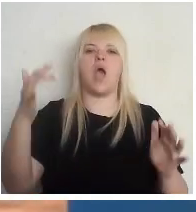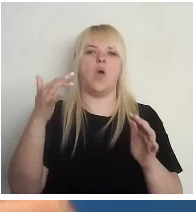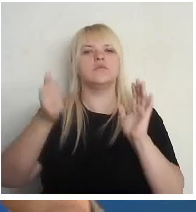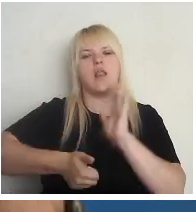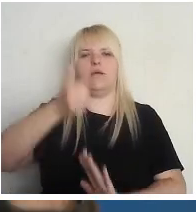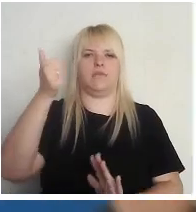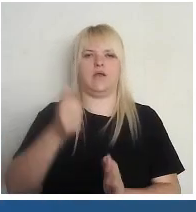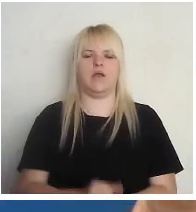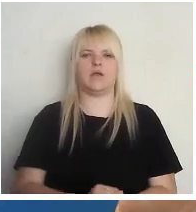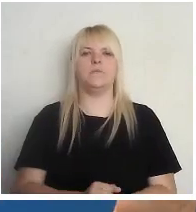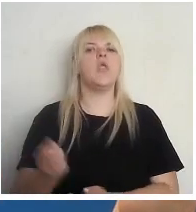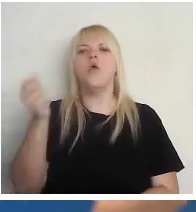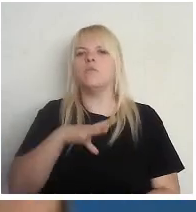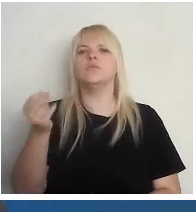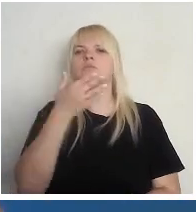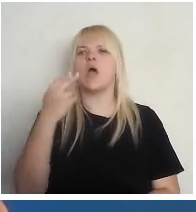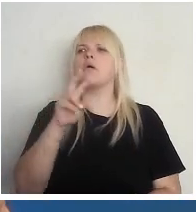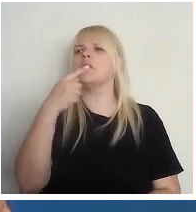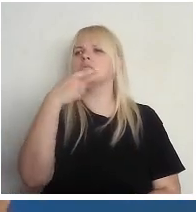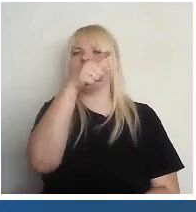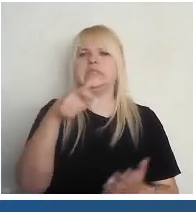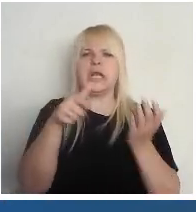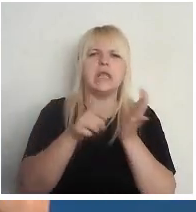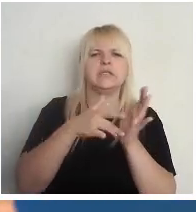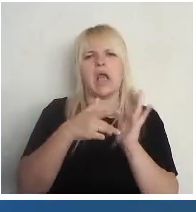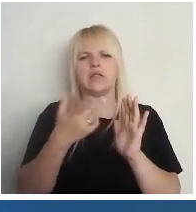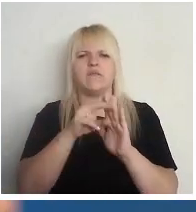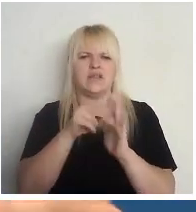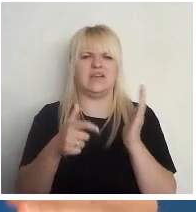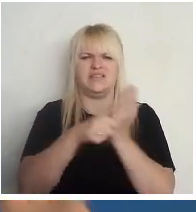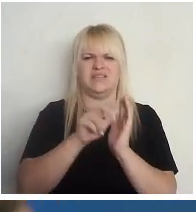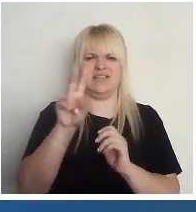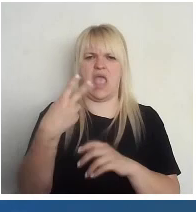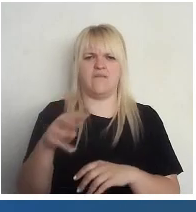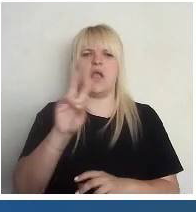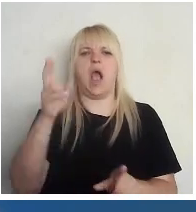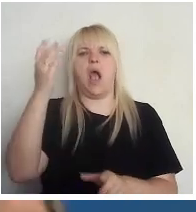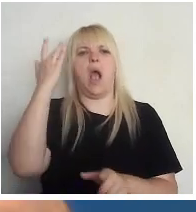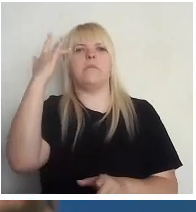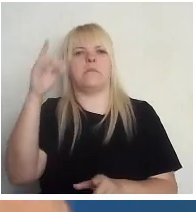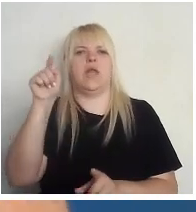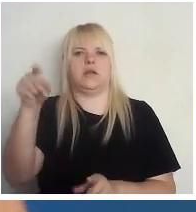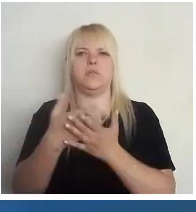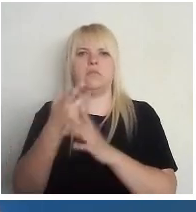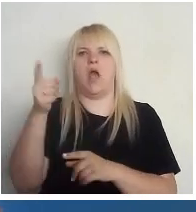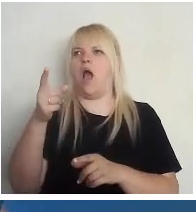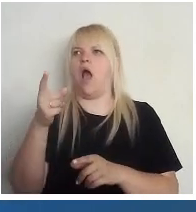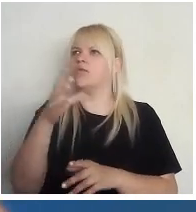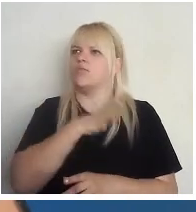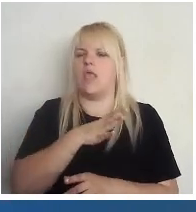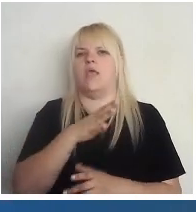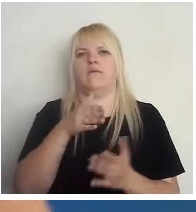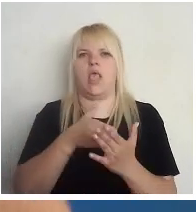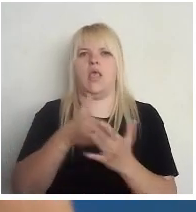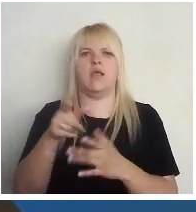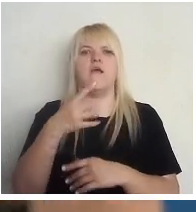nav jādara, kā tu minēji, ka jāarģistrēs kaut kādā vēlēšana reģisā. Mums tas nav jādara, kā Amerikā, ka nedod diez, ka tevi ir jāarģistrēs,